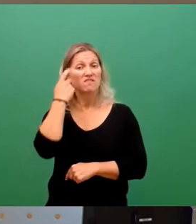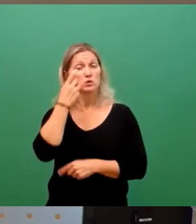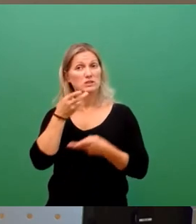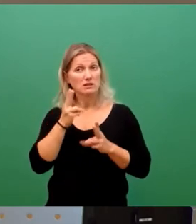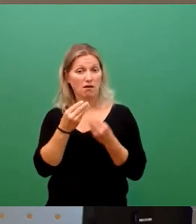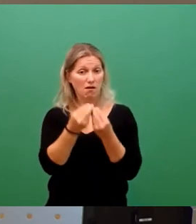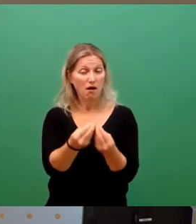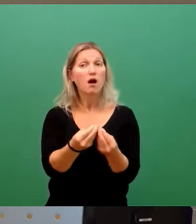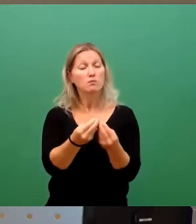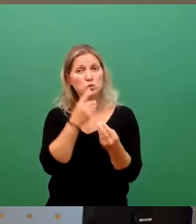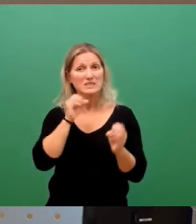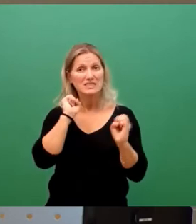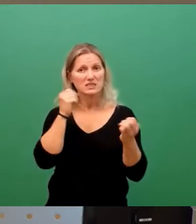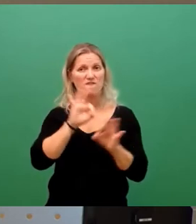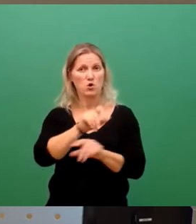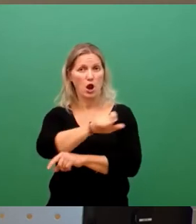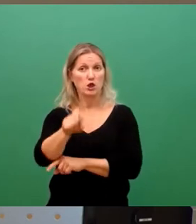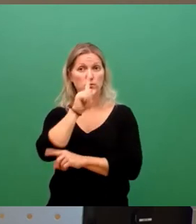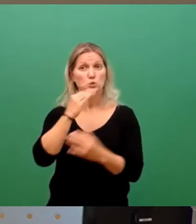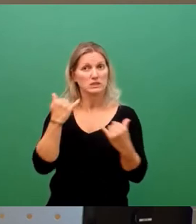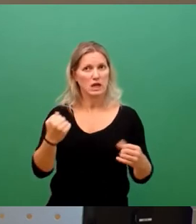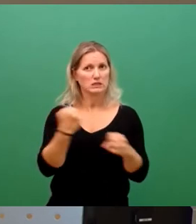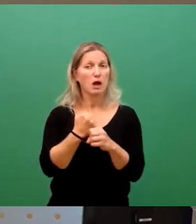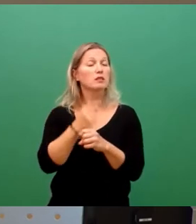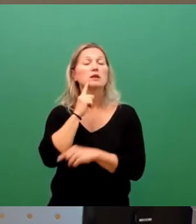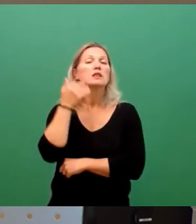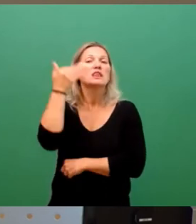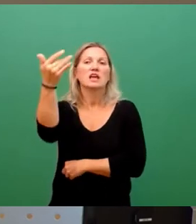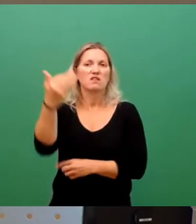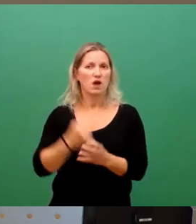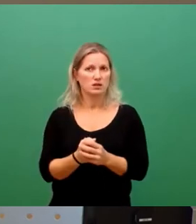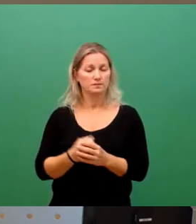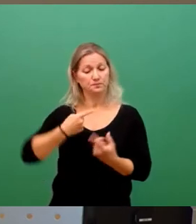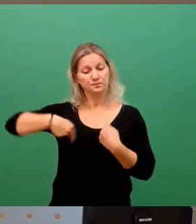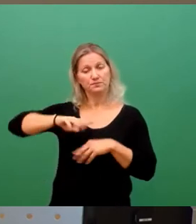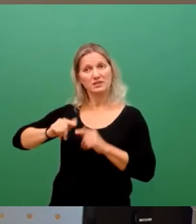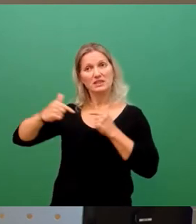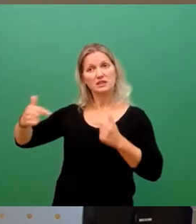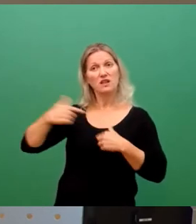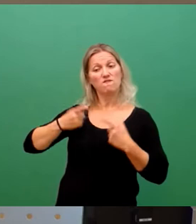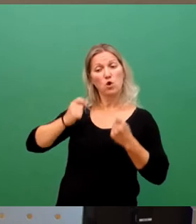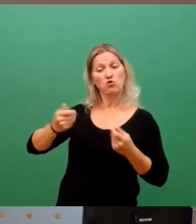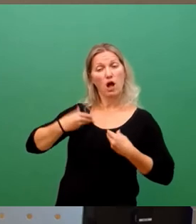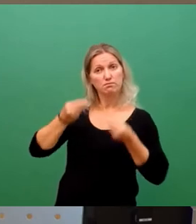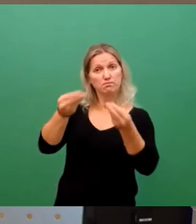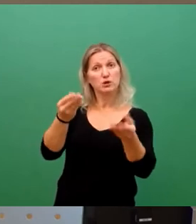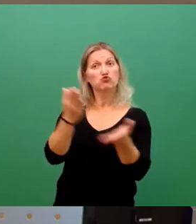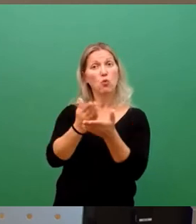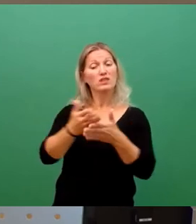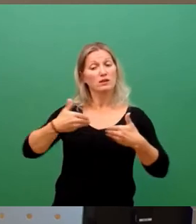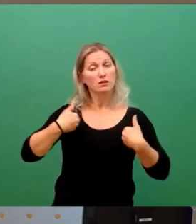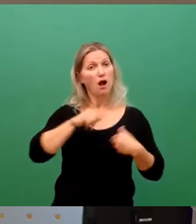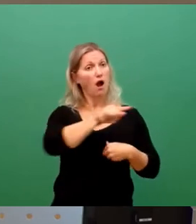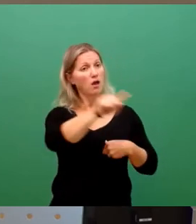zu tun, und zwar jetzt und nicht irgendwann. Wir Dissidenten haben unsere Vorschläge auf den Tisch gelegt. Wir freuen uns auf Vorschläge der anderen